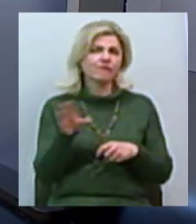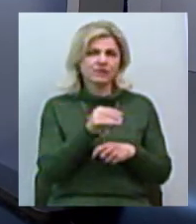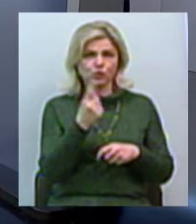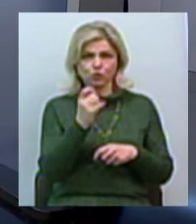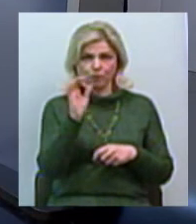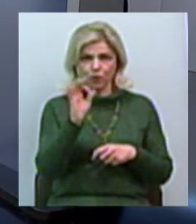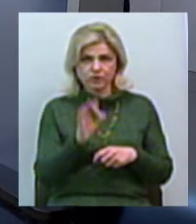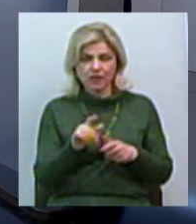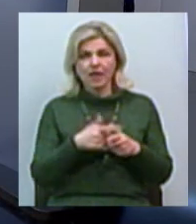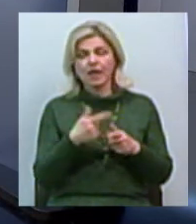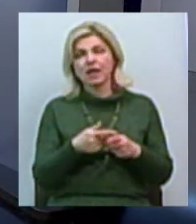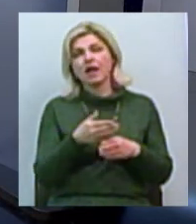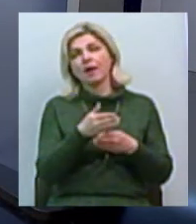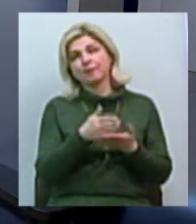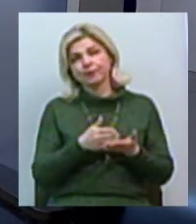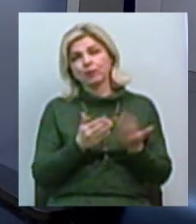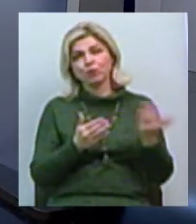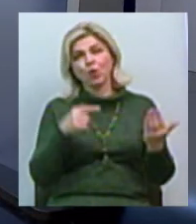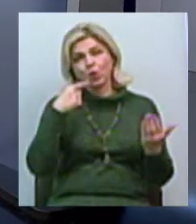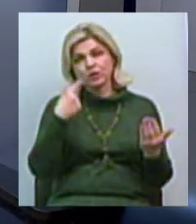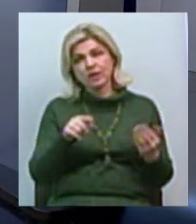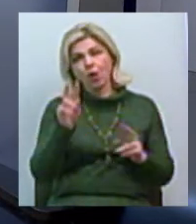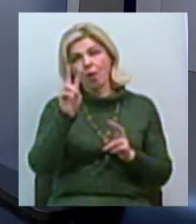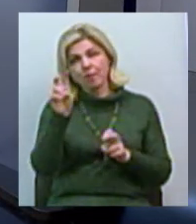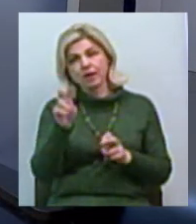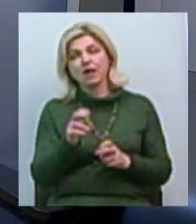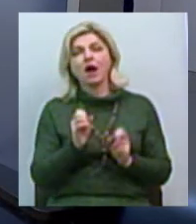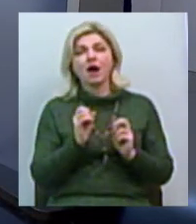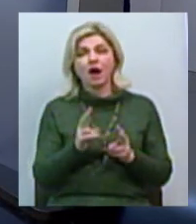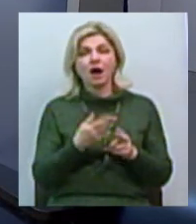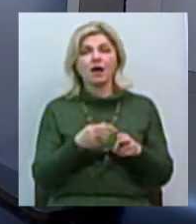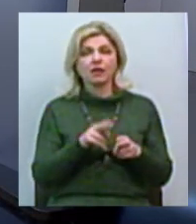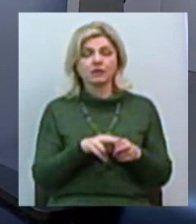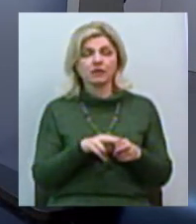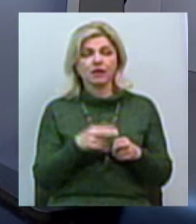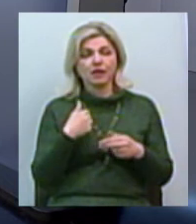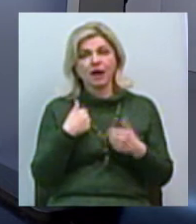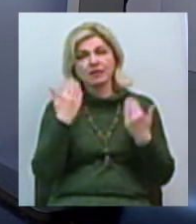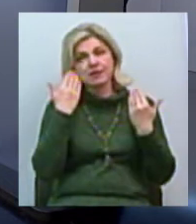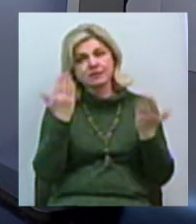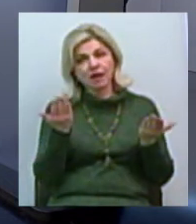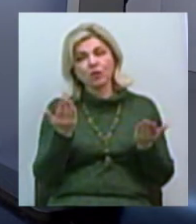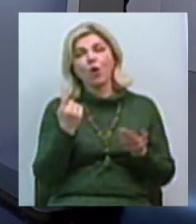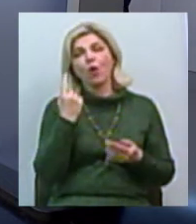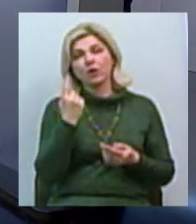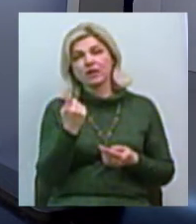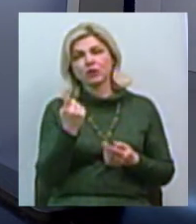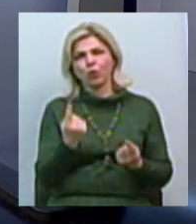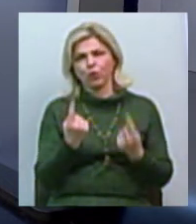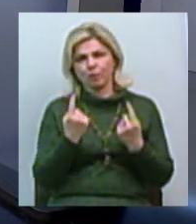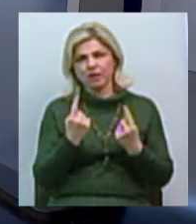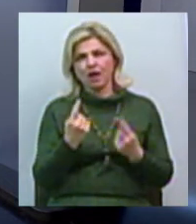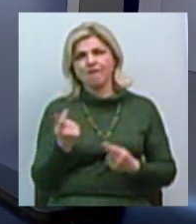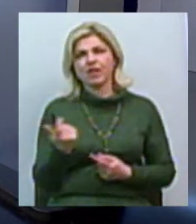-то пакет российський плюс российська компанія. Наскільки, опять-таки, я не знаю, але один із крупніших